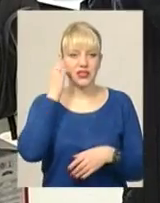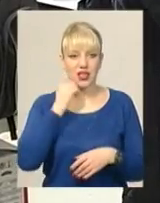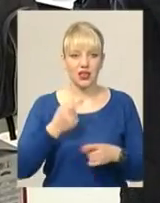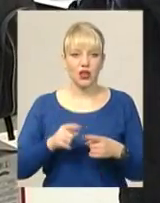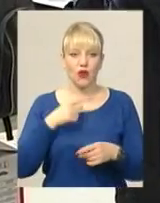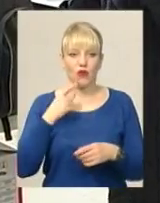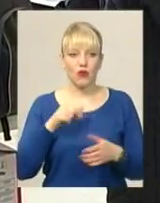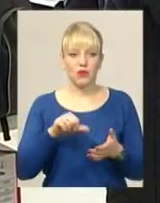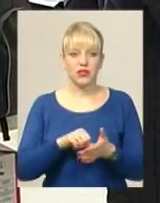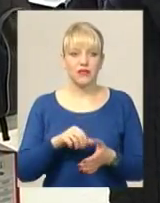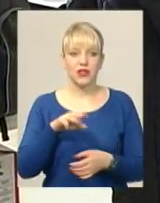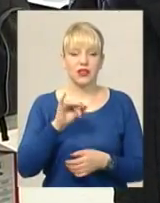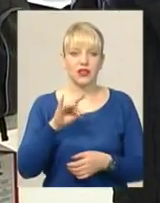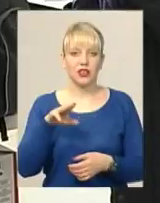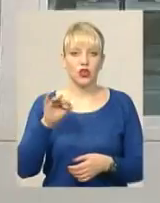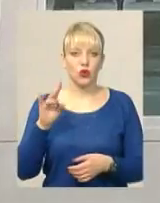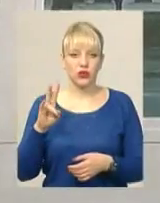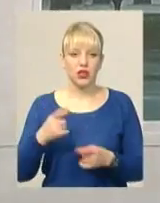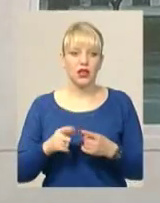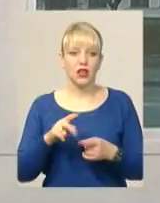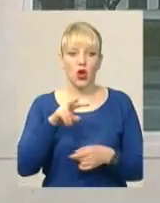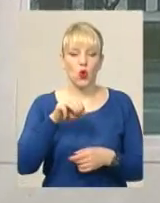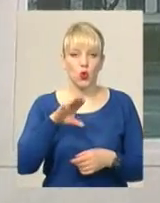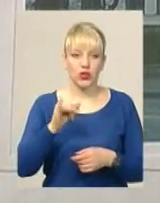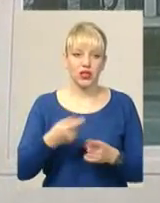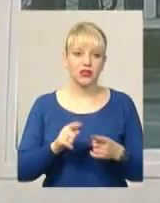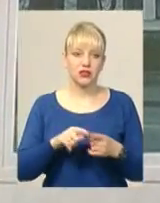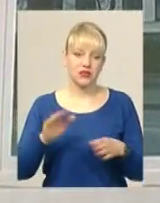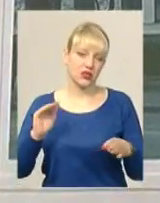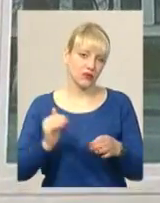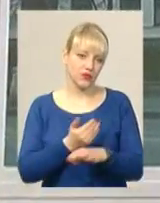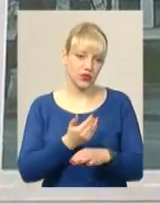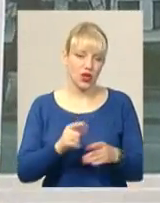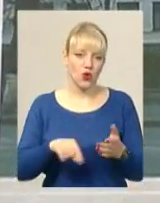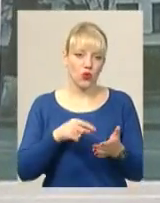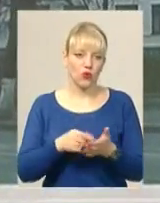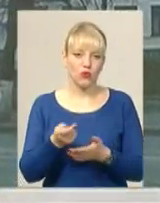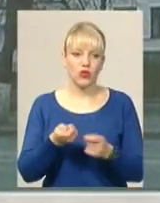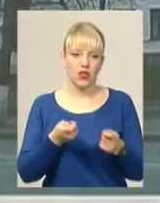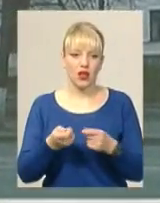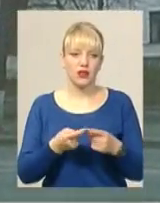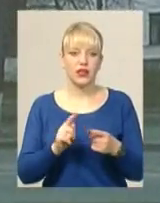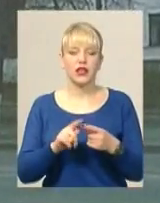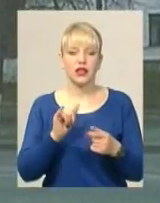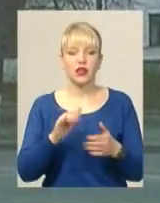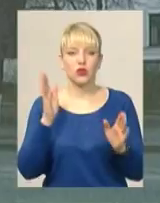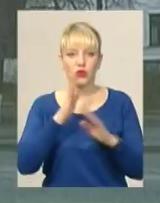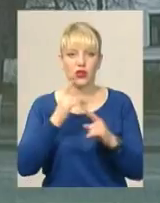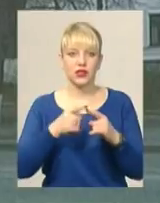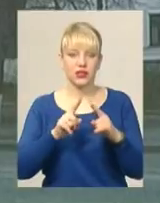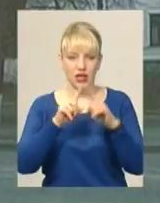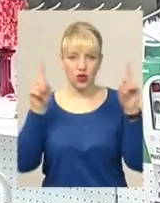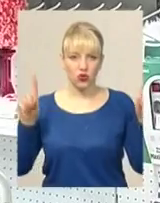розповідають представники Тритону. Тому у лютому реклама носій демонтували комунальники. Відтоді доля цієї конструкції підприємцям